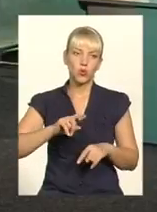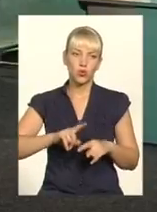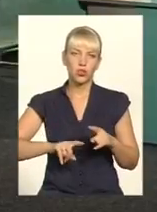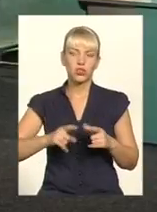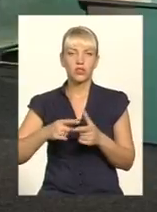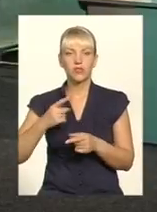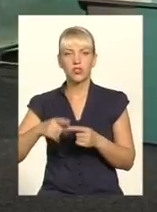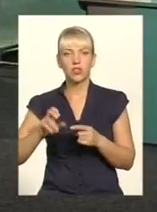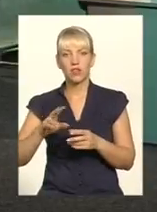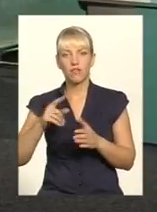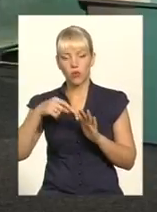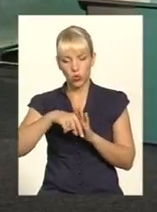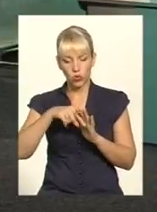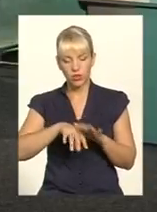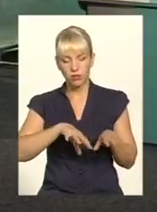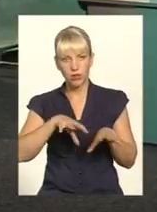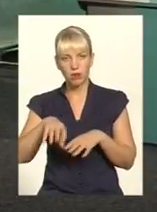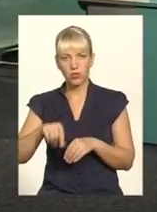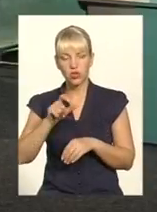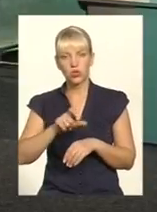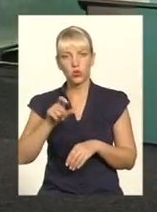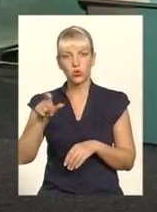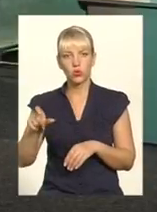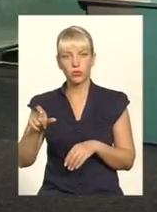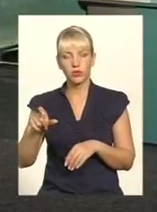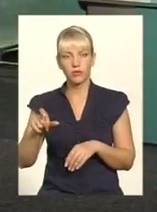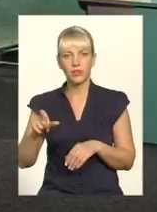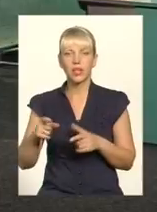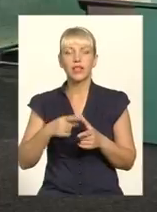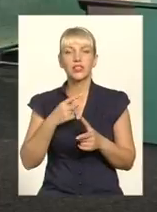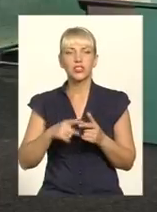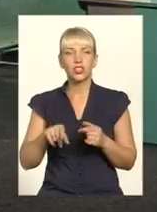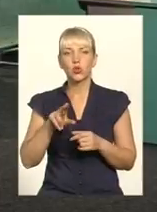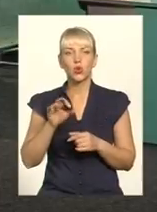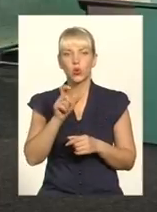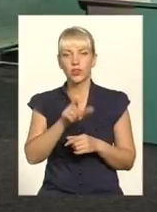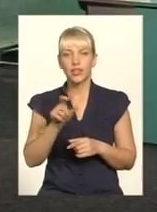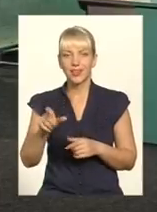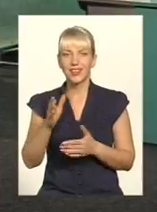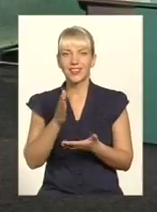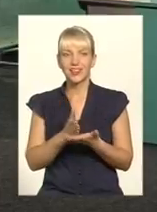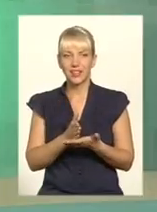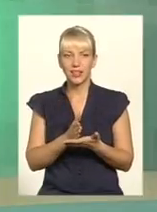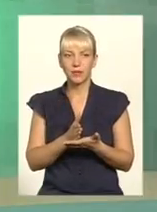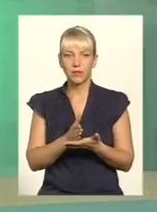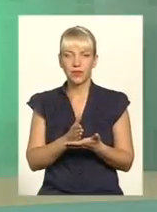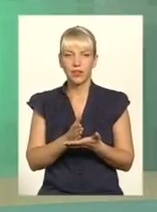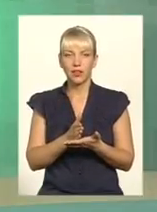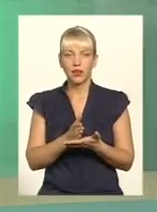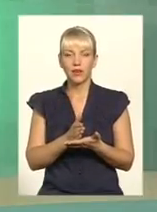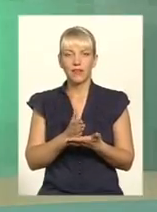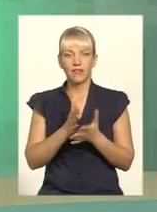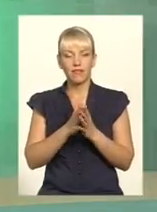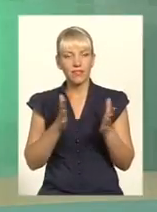внутрішньопереміщені особи. Чи до них є більш прискіплива